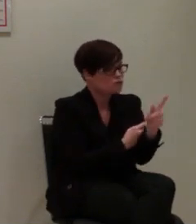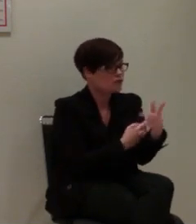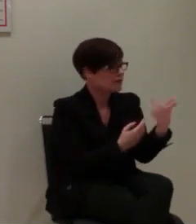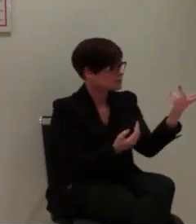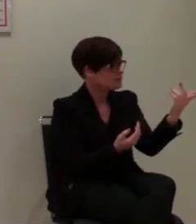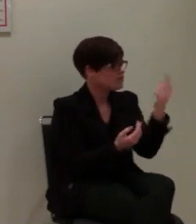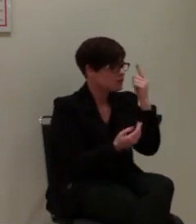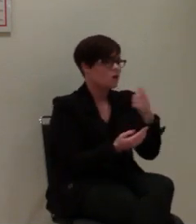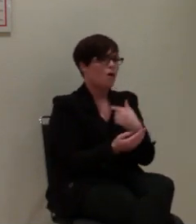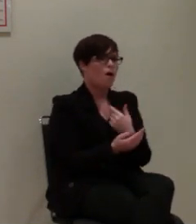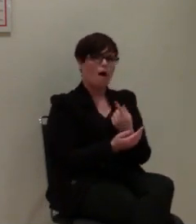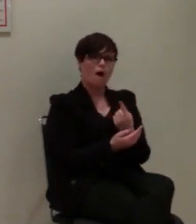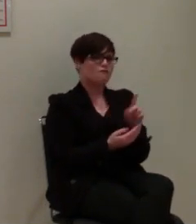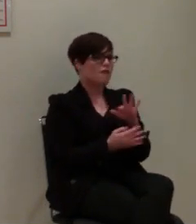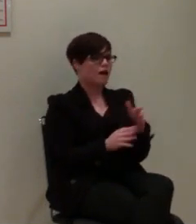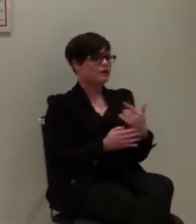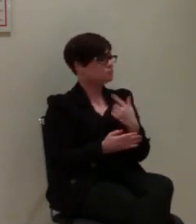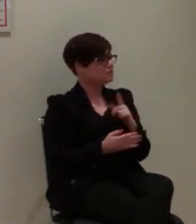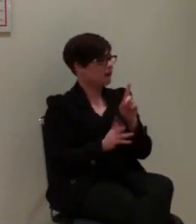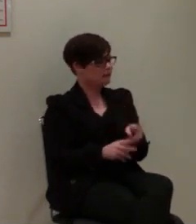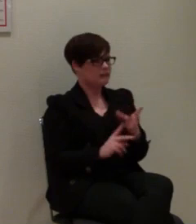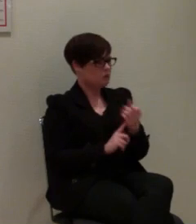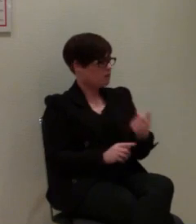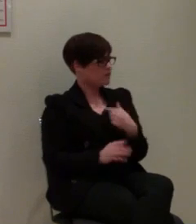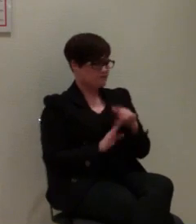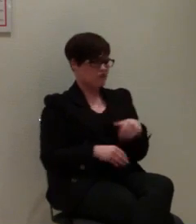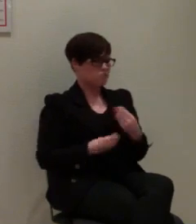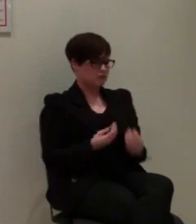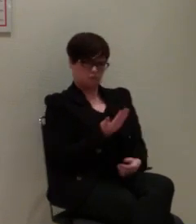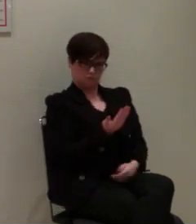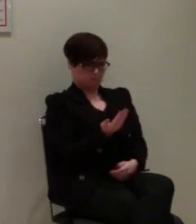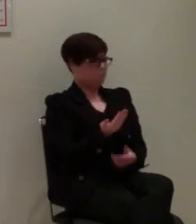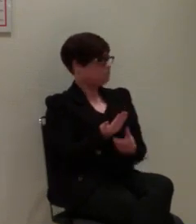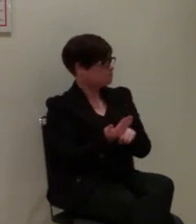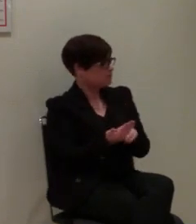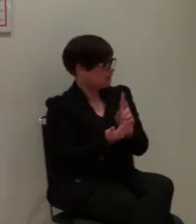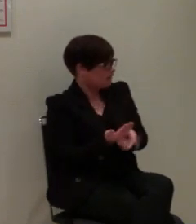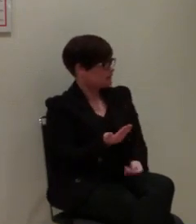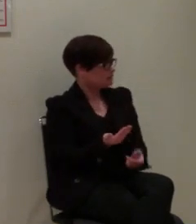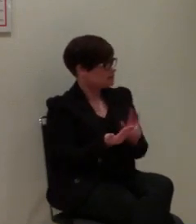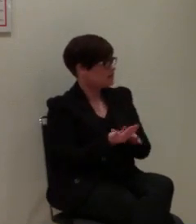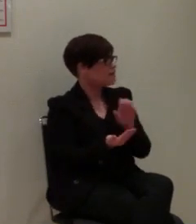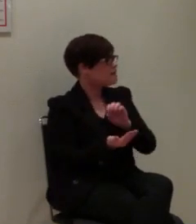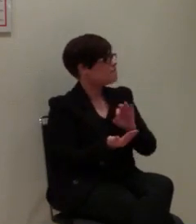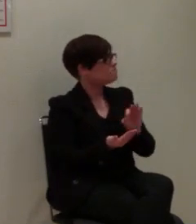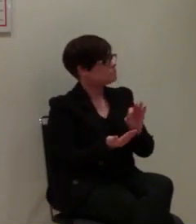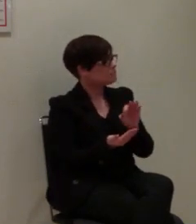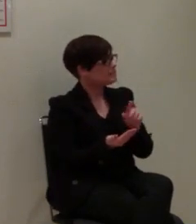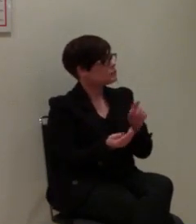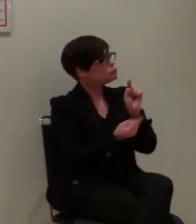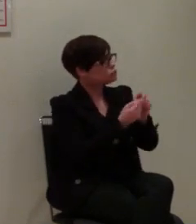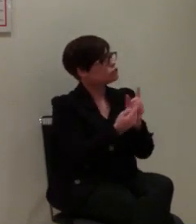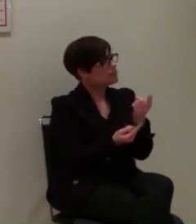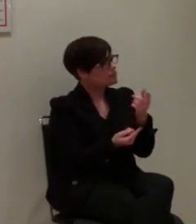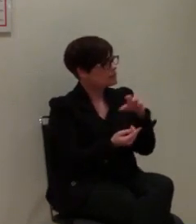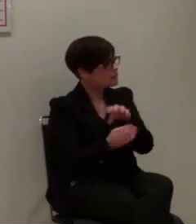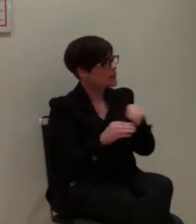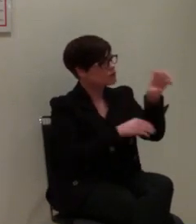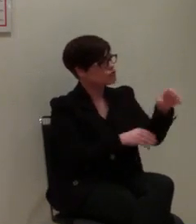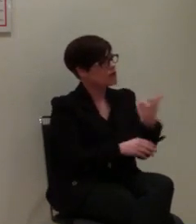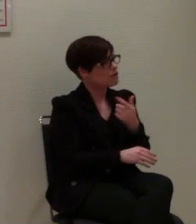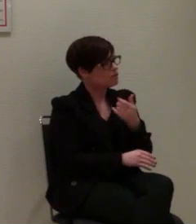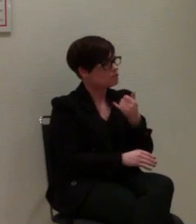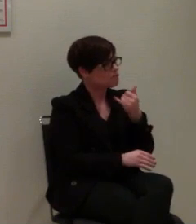den Eindruck hat, dass er unberechtigterweise geortet wurde, sich dann auch an die Leitstelle wenden kann, die dann eine Ortung durchgeführt hat, um